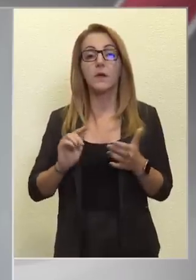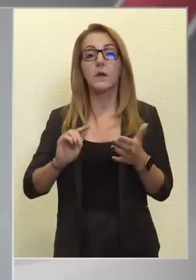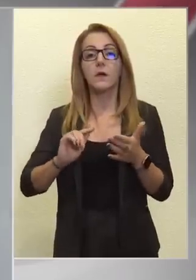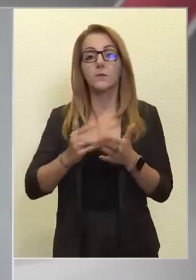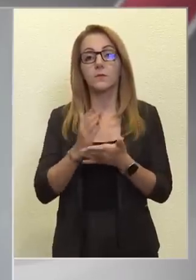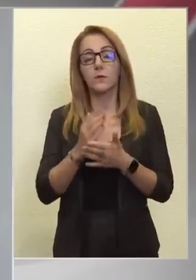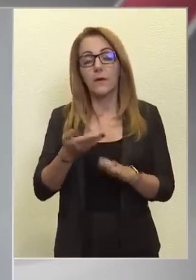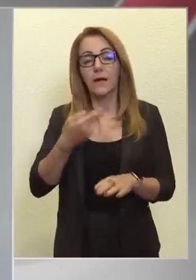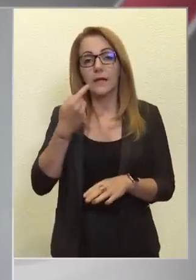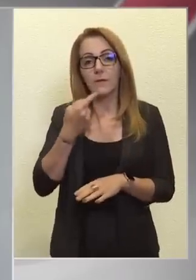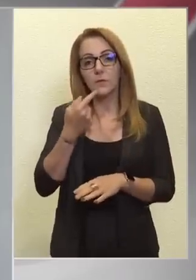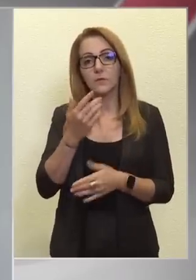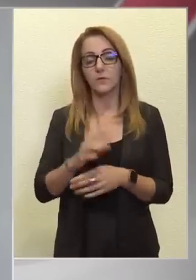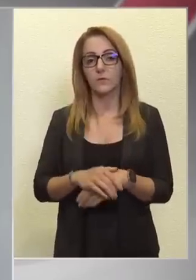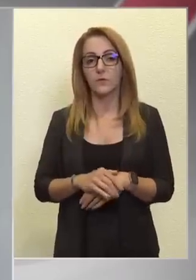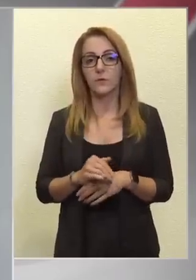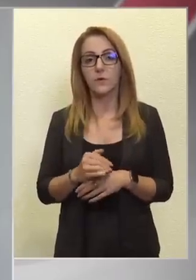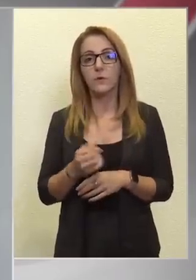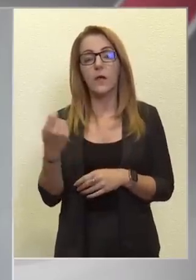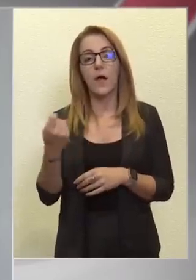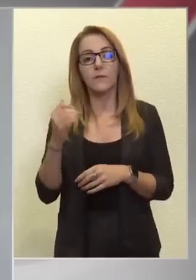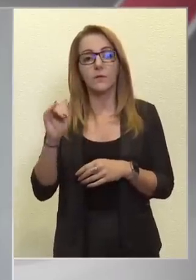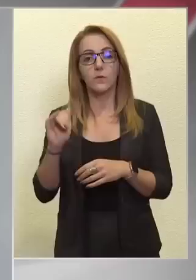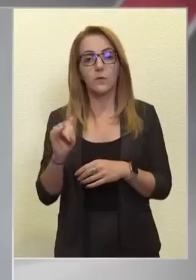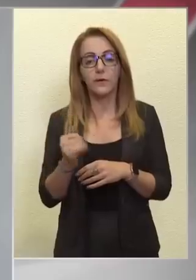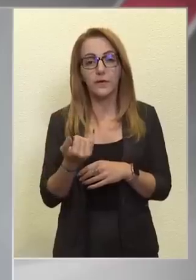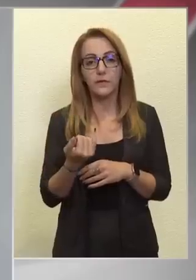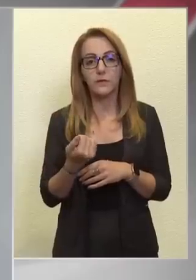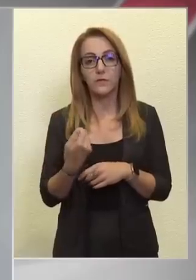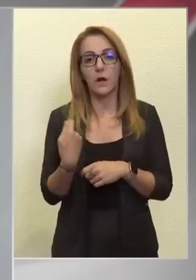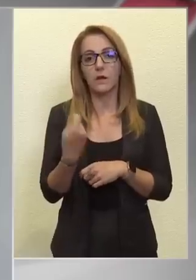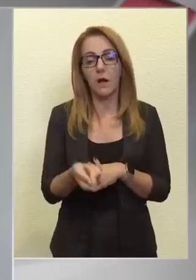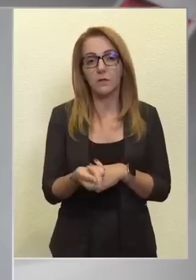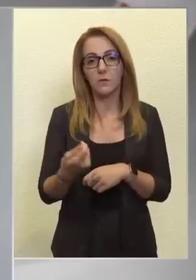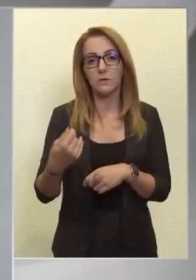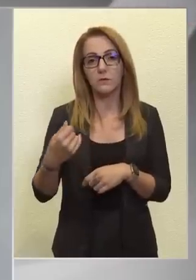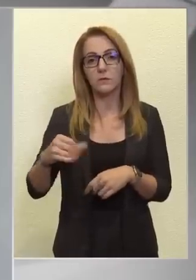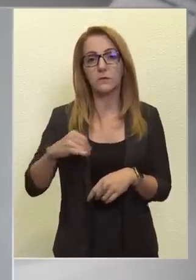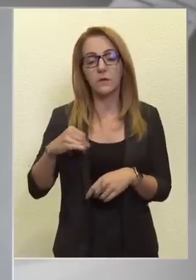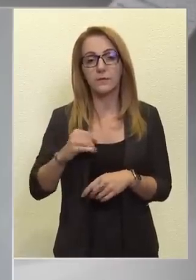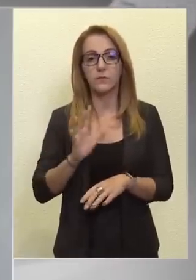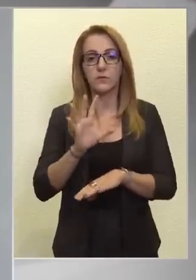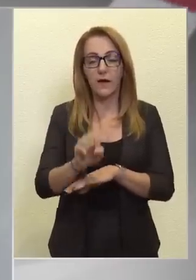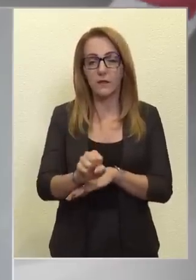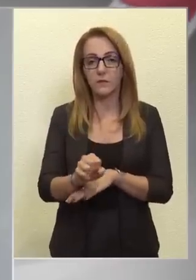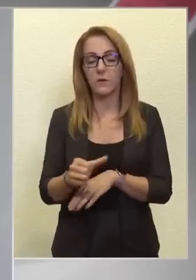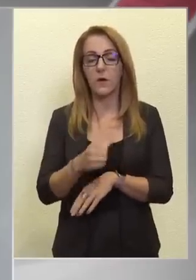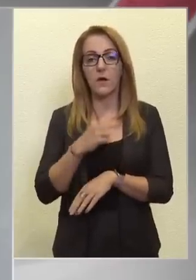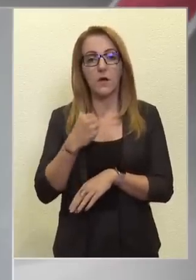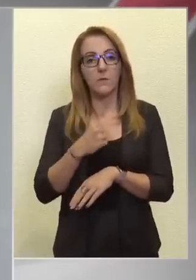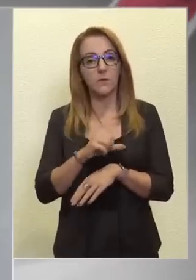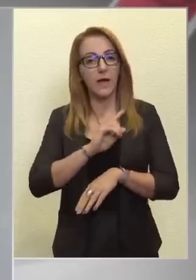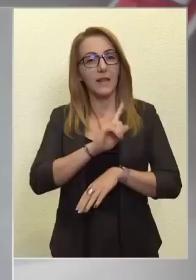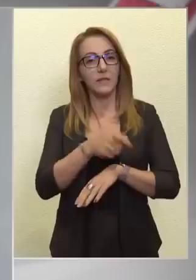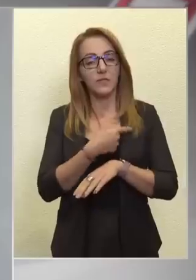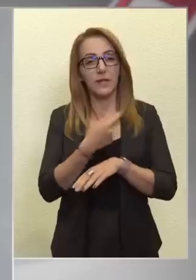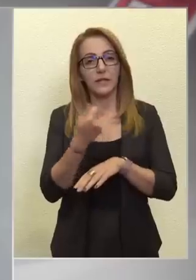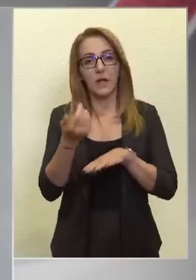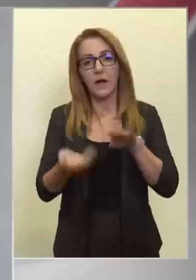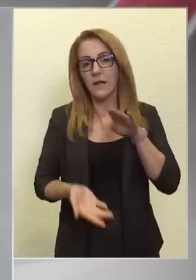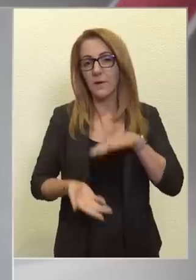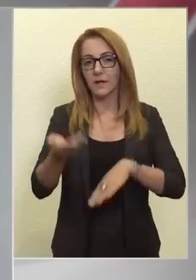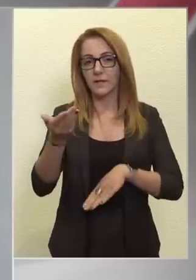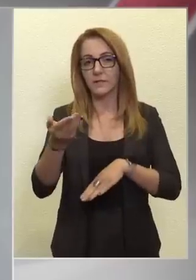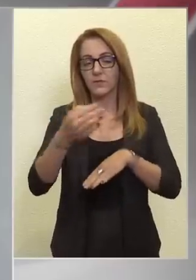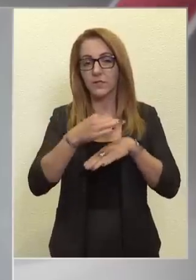elmondtuk és konstatáltuk már, hogy a háború és az arra adott szankciós válaszok brutális energiáremelkedéshez vezettek.